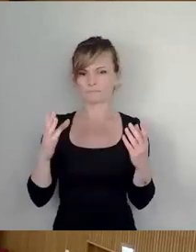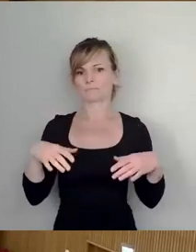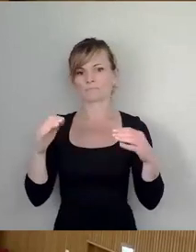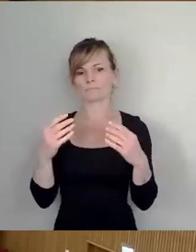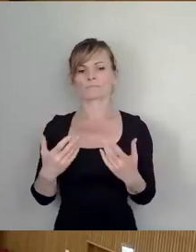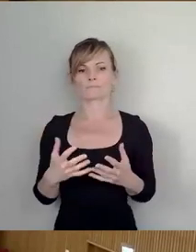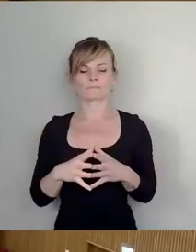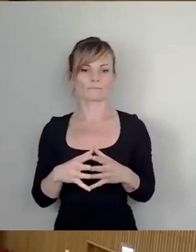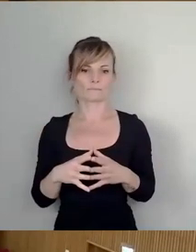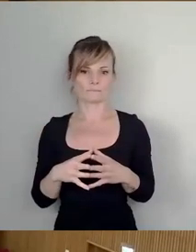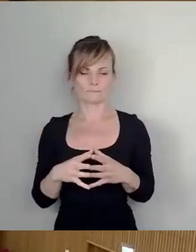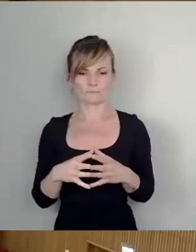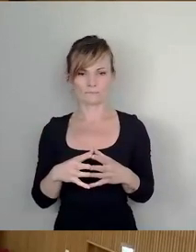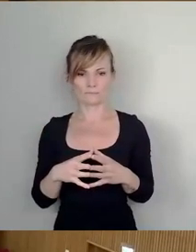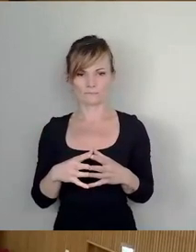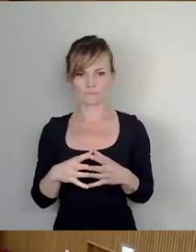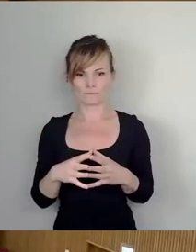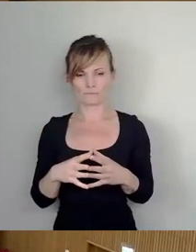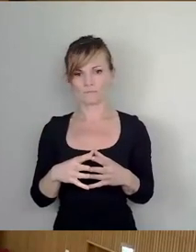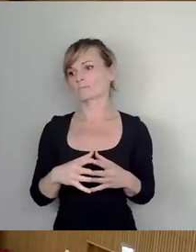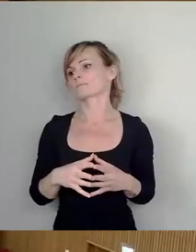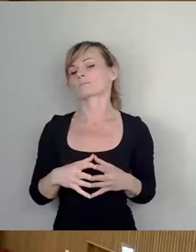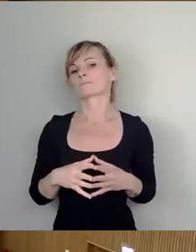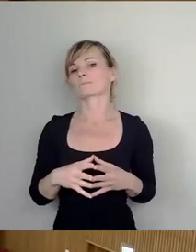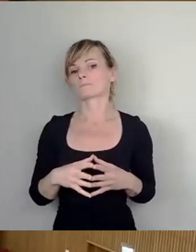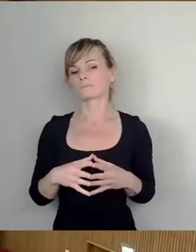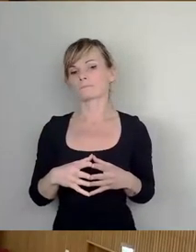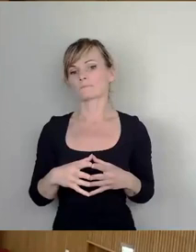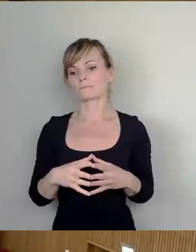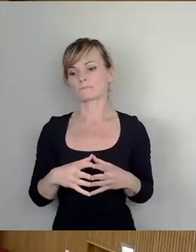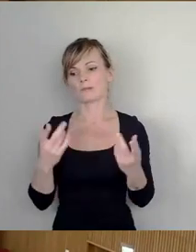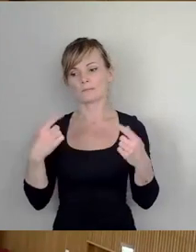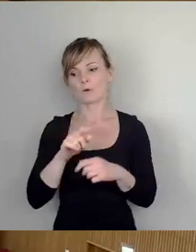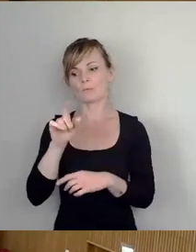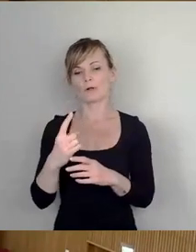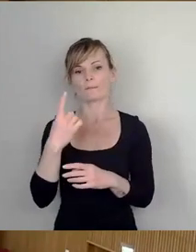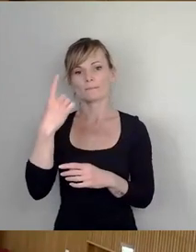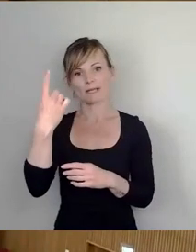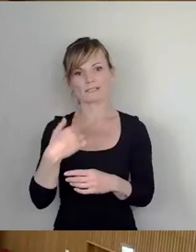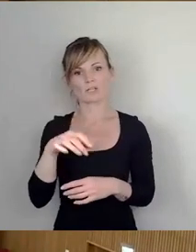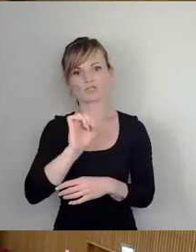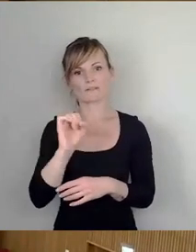jetzt erst mal dem Baubürgermeister Stefan Kühn das Wort geben. Bitte schön.